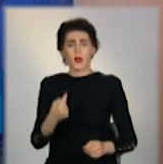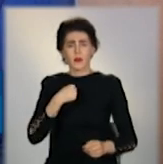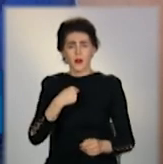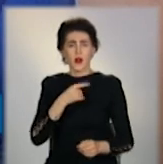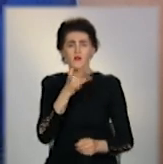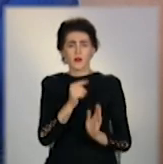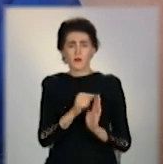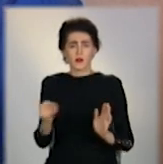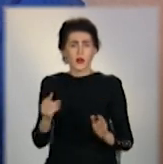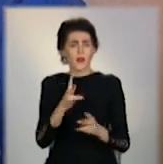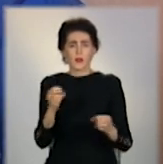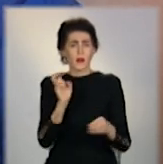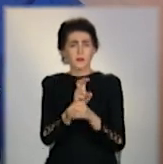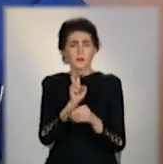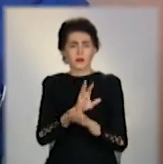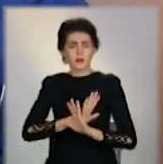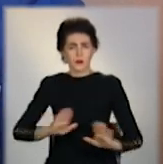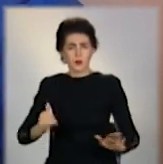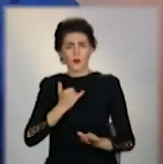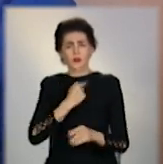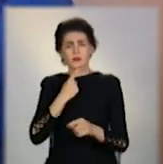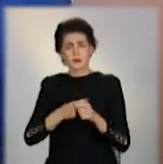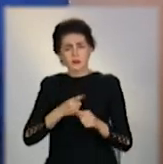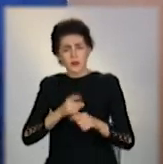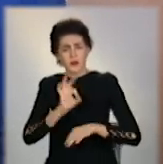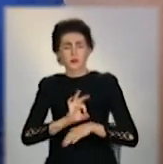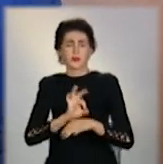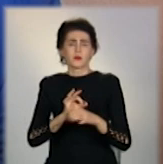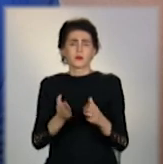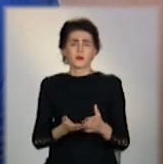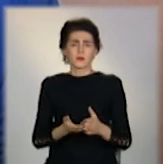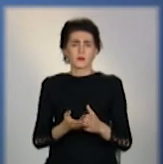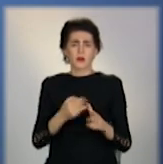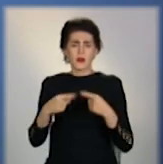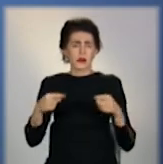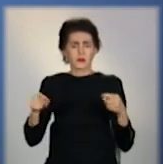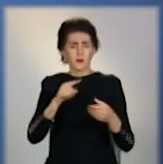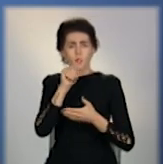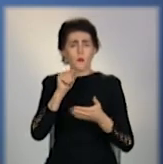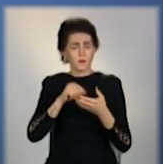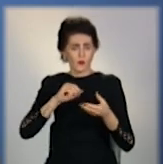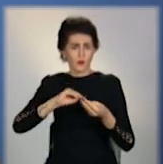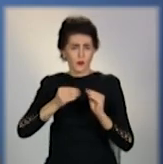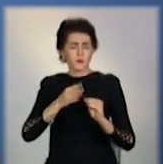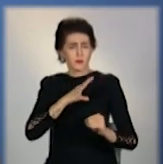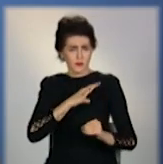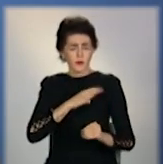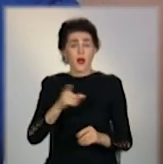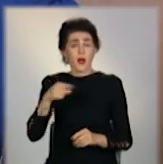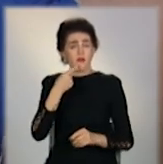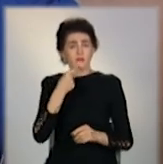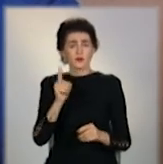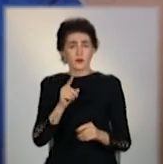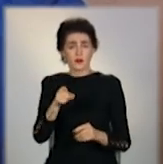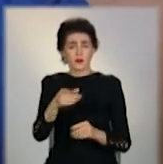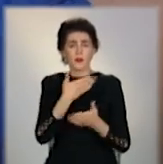некацеє час не приходила. Там у мене сестра боліла. В общем, були проблеми. Він мені говорить, ви от